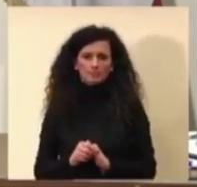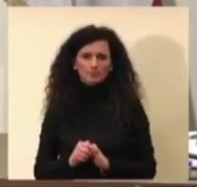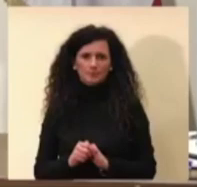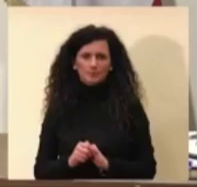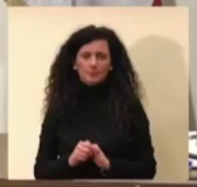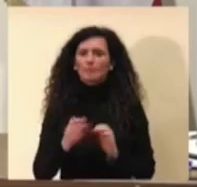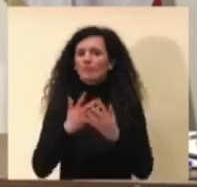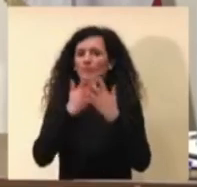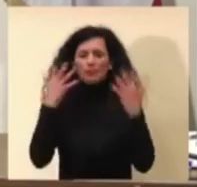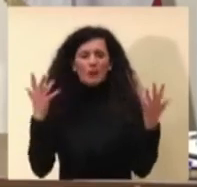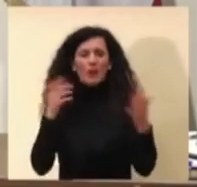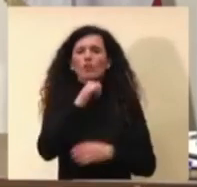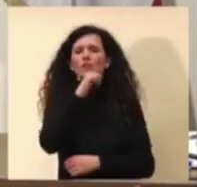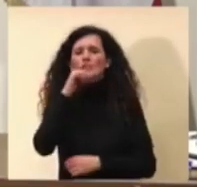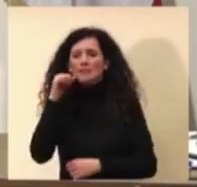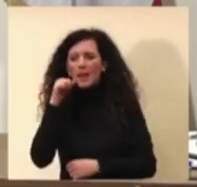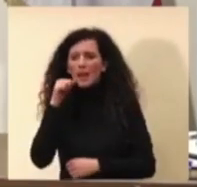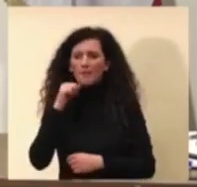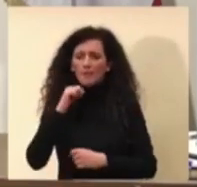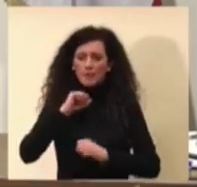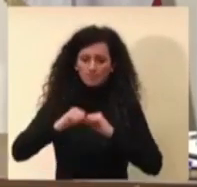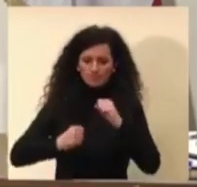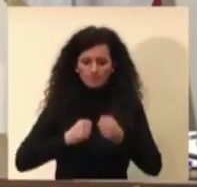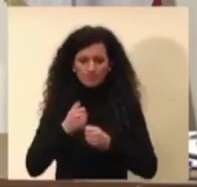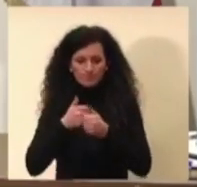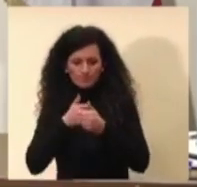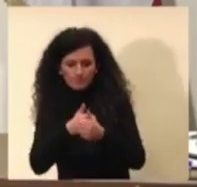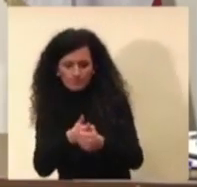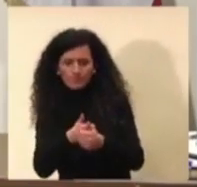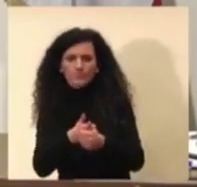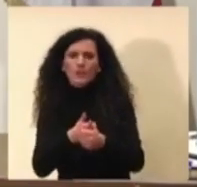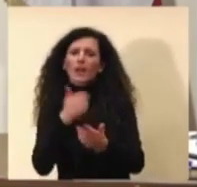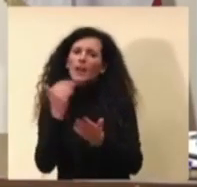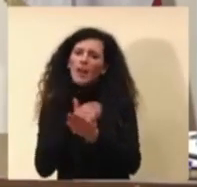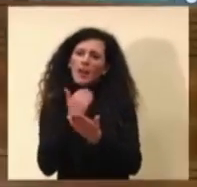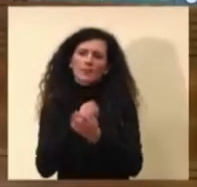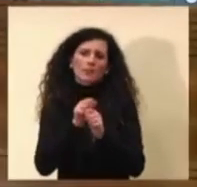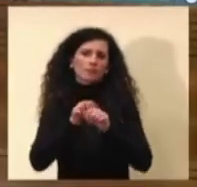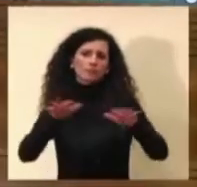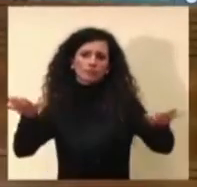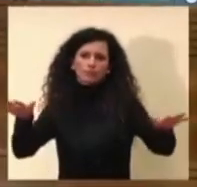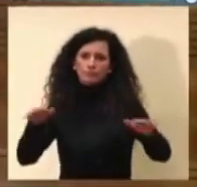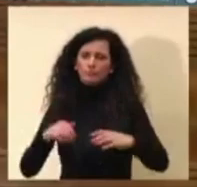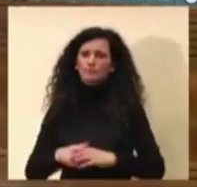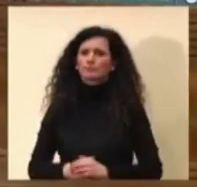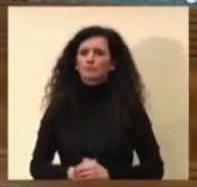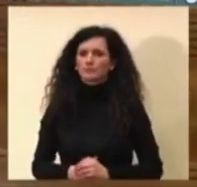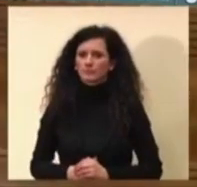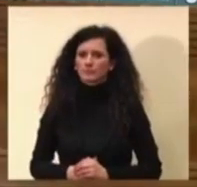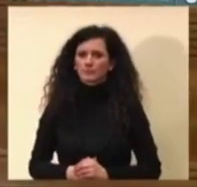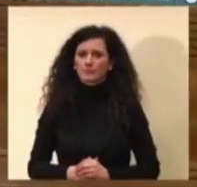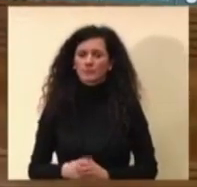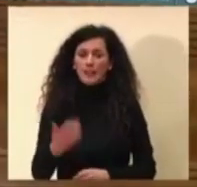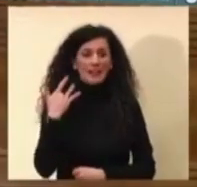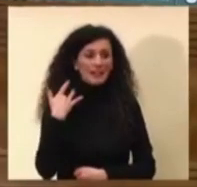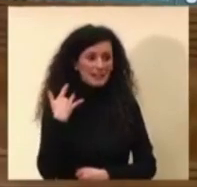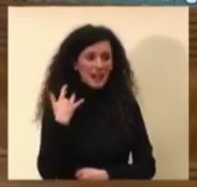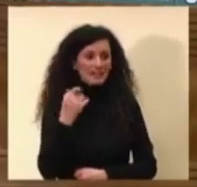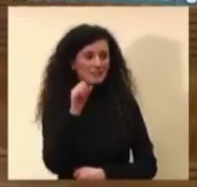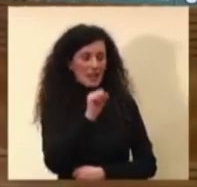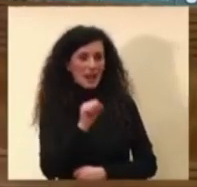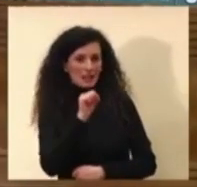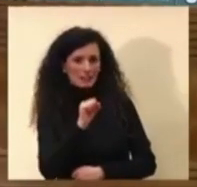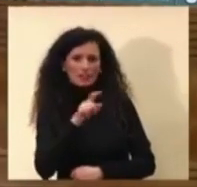adeguate e proporzionali per contrastarne la diffusione grazie Alessandro poi ti